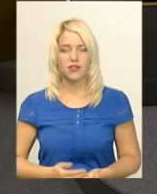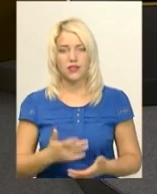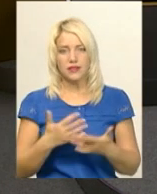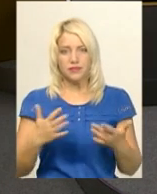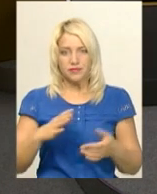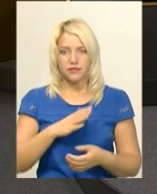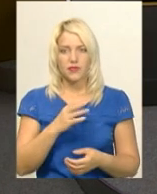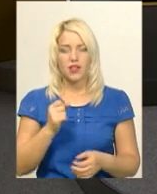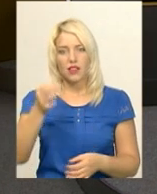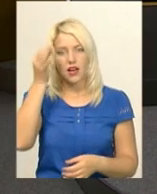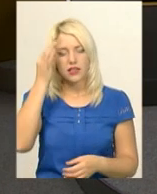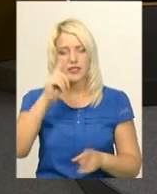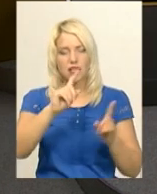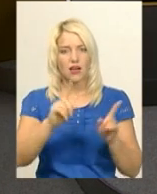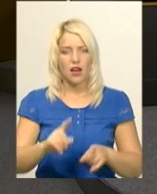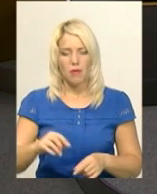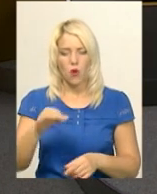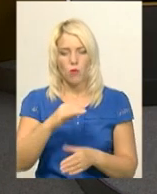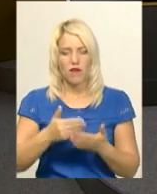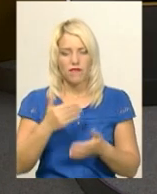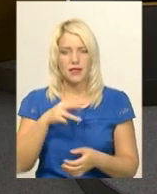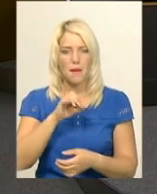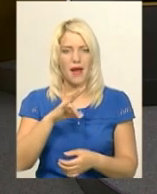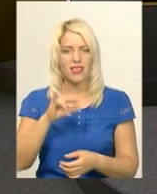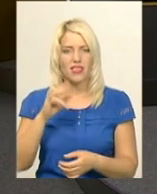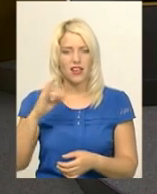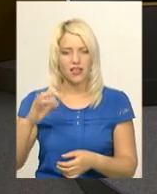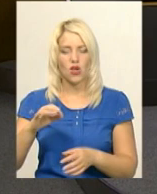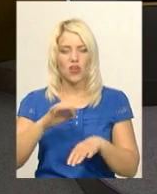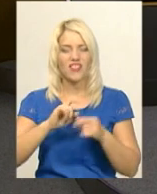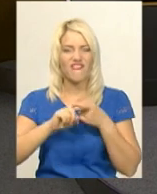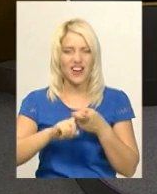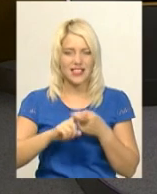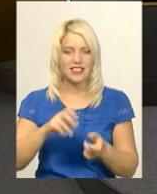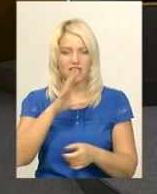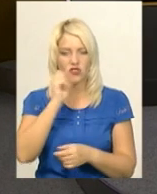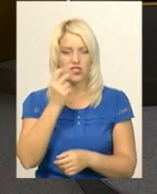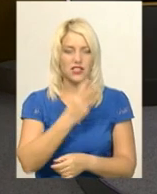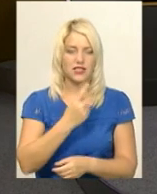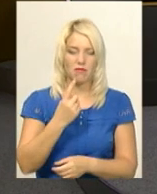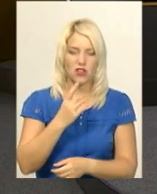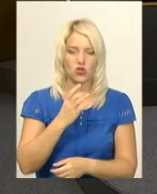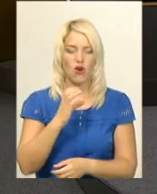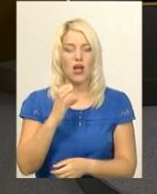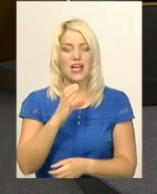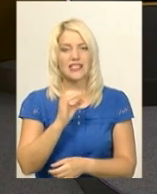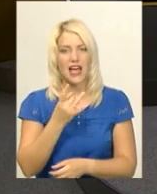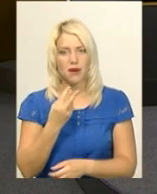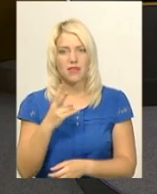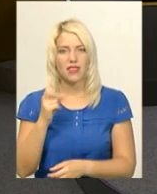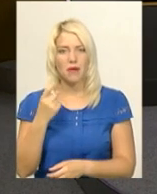Нагадаю, в Закарпатській області від менінгококової інфекції в ніч з 31 на 1 вересня померла дитина. Вона